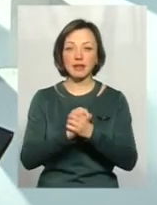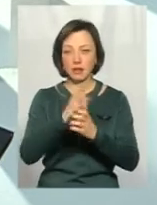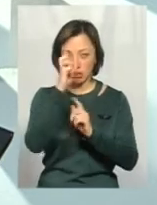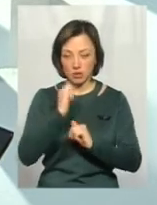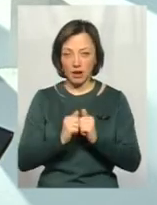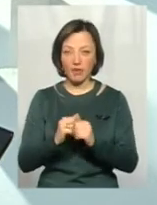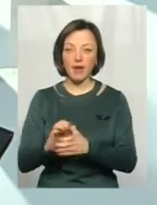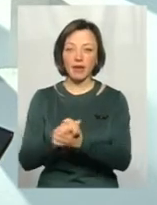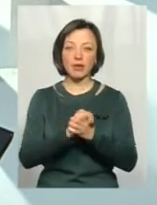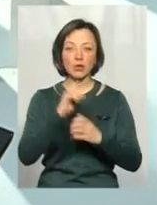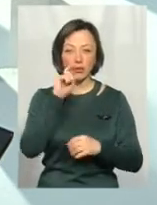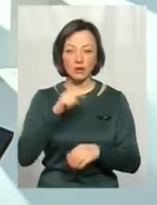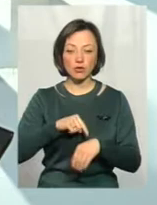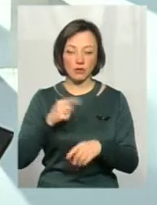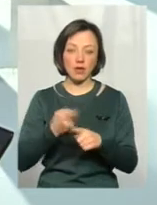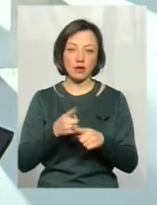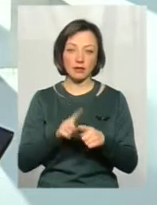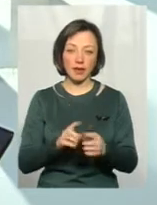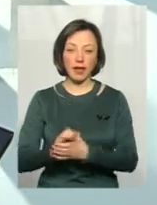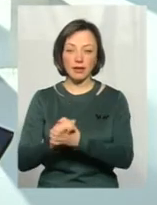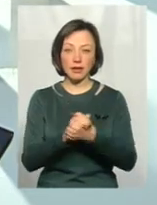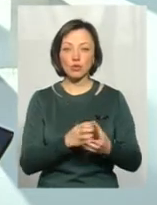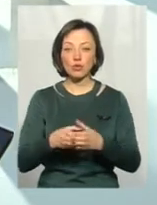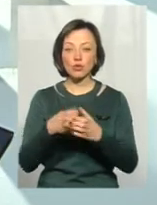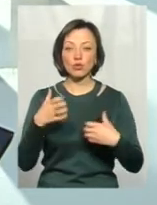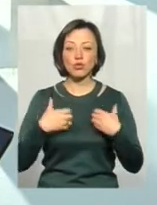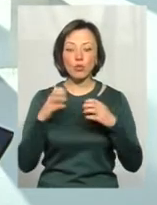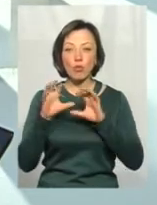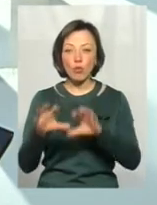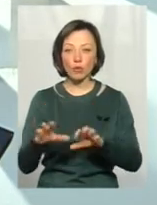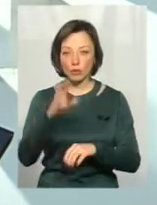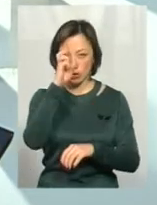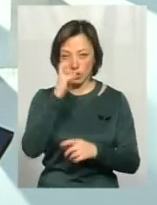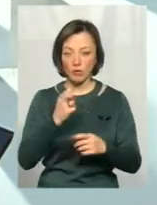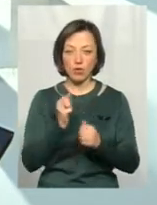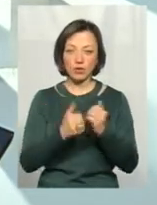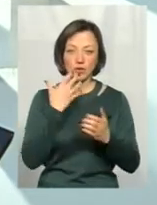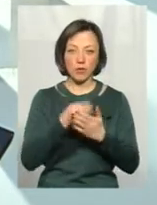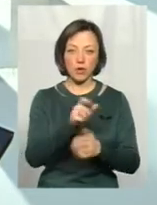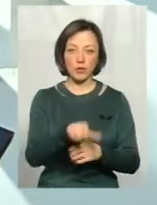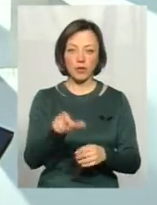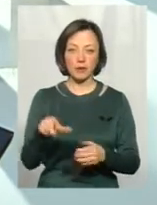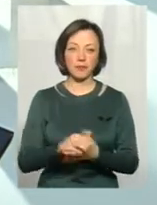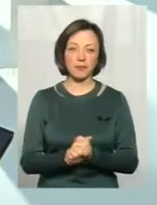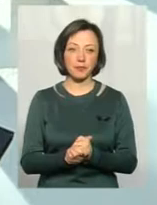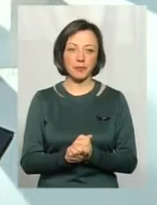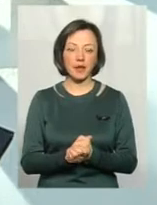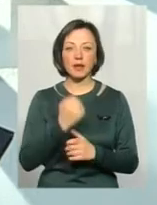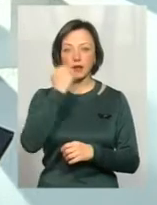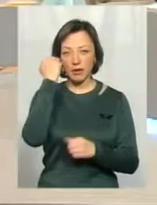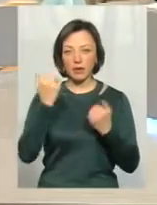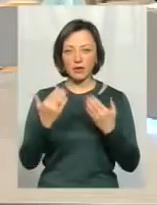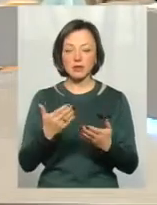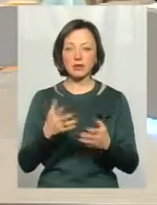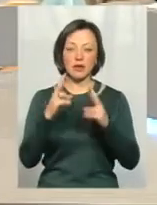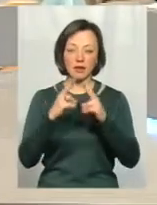Ми повинні відчувати її єдиною, і ми повинні відчувати турботу держави про кожного свого громадянина. Дякую, пані Світлану, пане Степан,